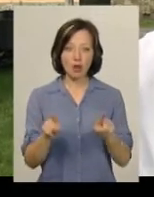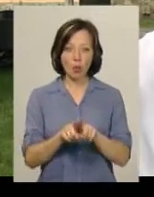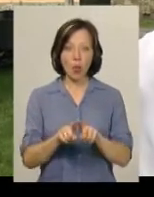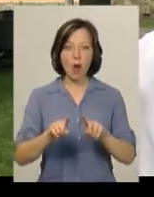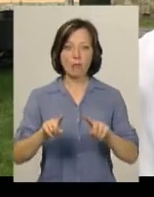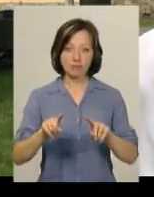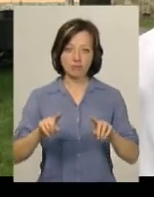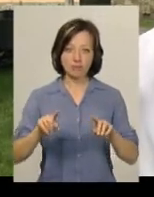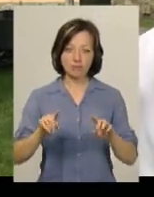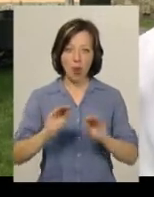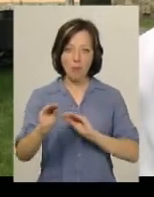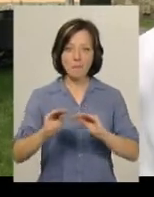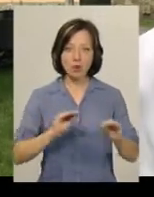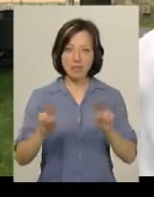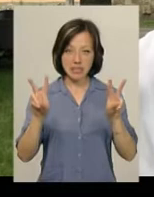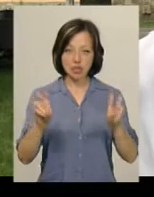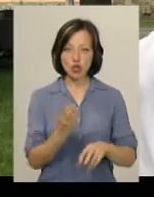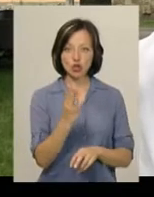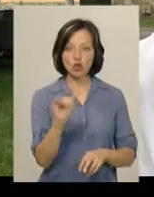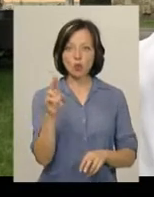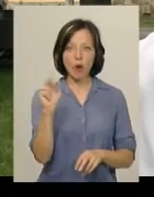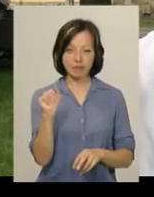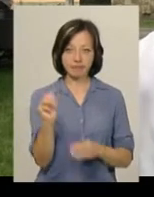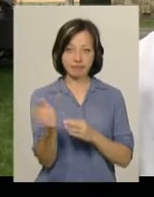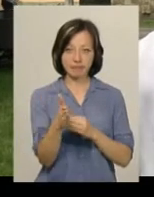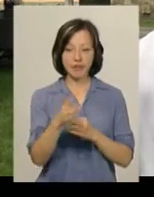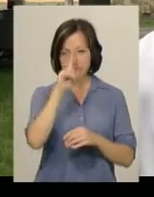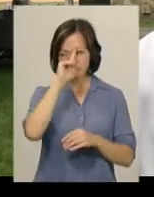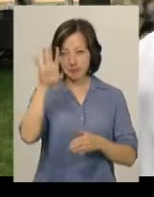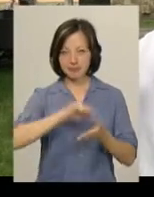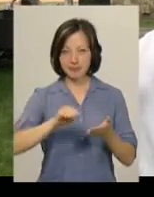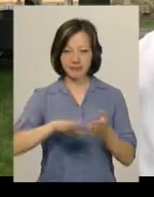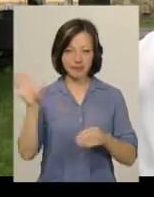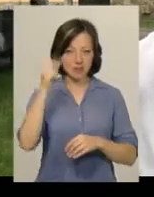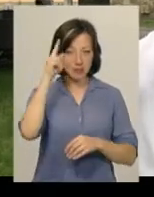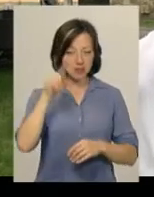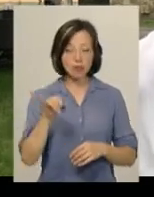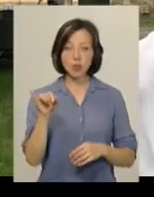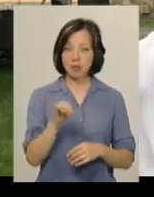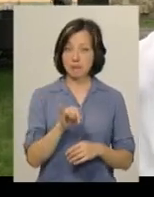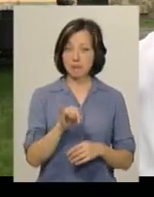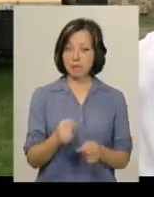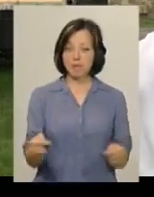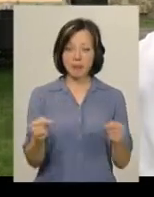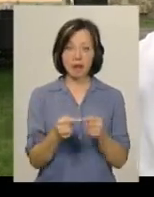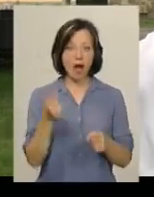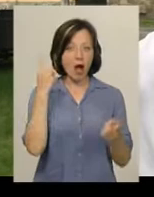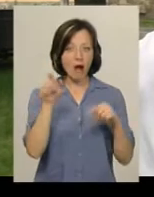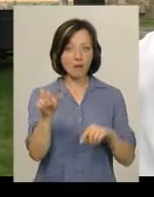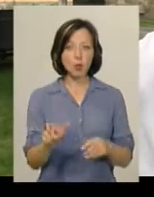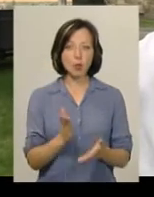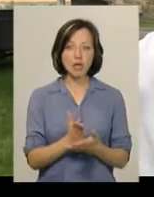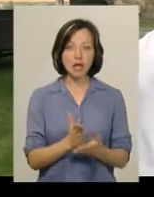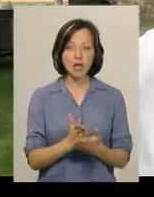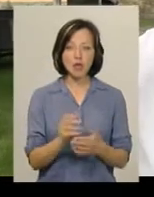композицію «Щука», знаменита байка, її знають всі абсолютно. І, власне, автором є